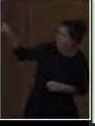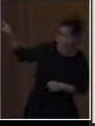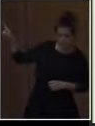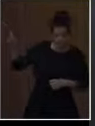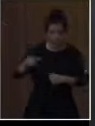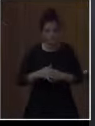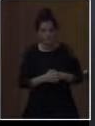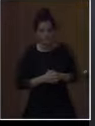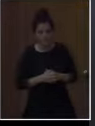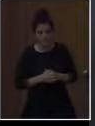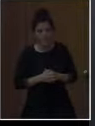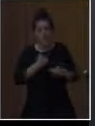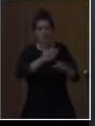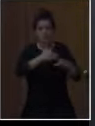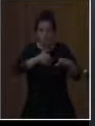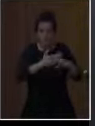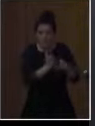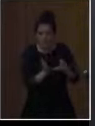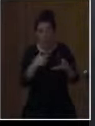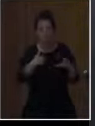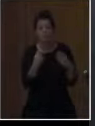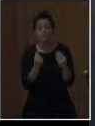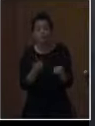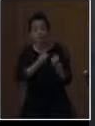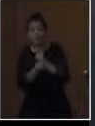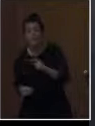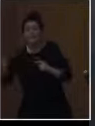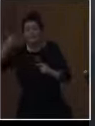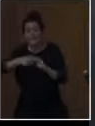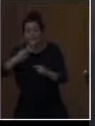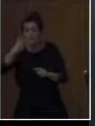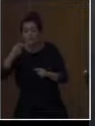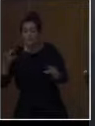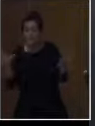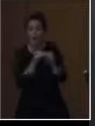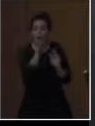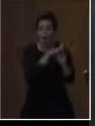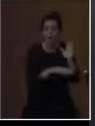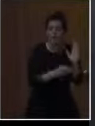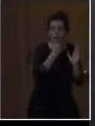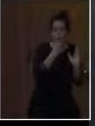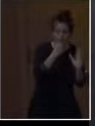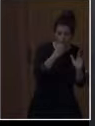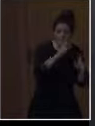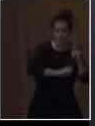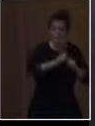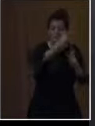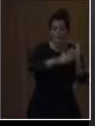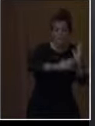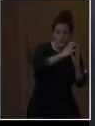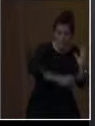Έγιναν λογοτέχνες. Παράλληλα με τις ενέργειες που γίνονταν την ώρα του μαθήματος των υπολογιστών, οι μαθητές διδάσκονταν κείμενα,